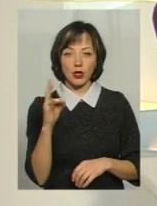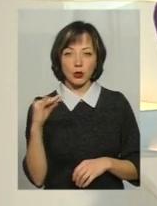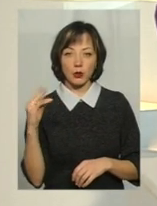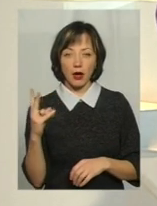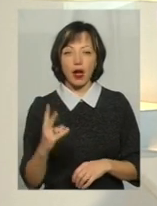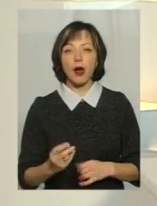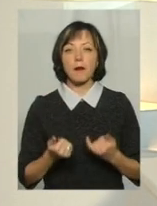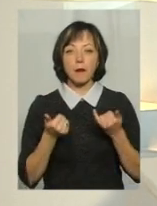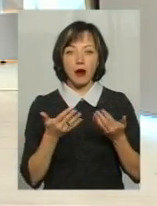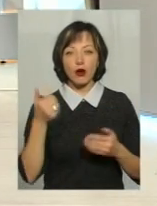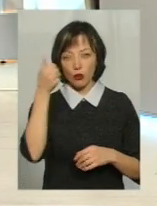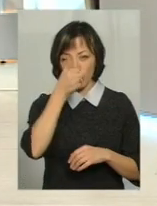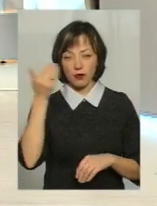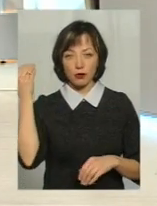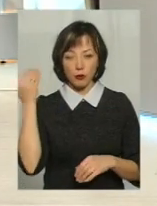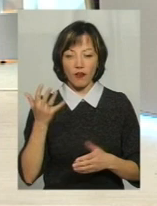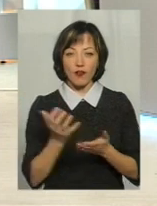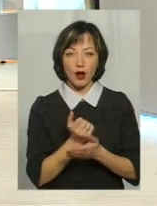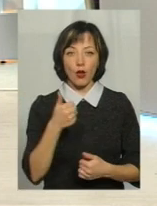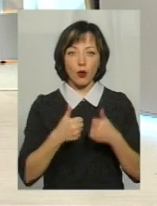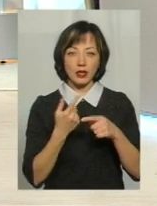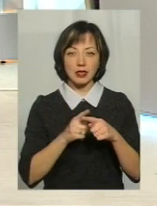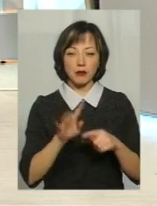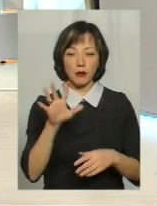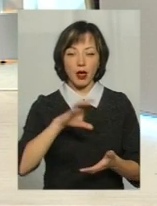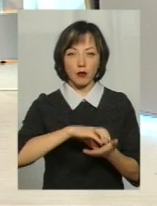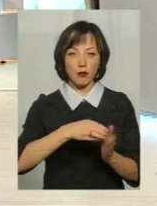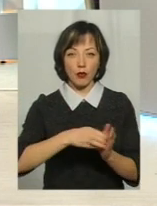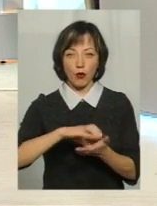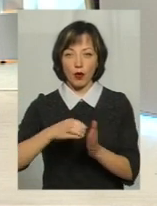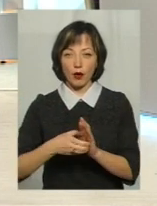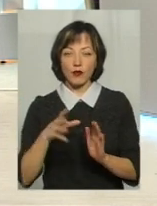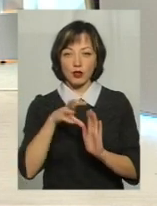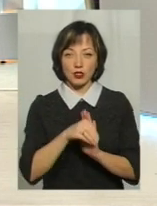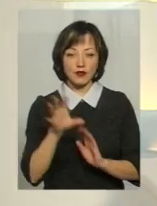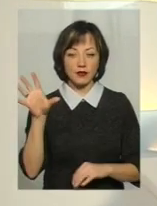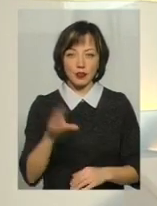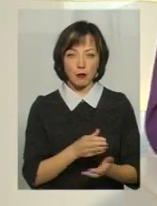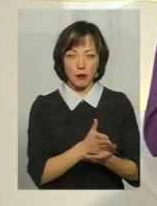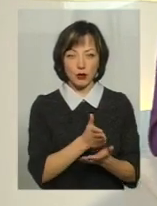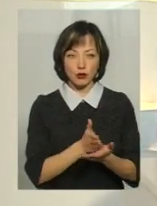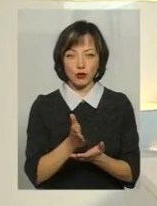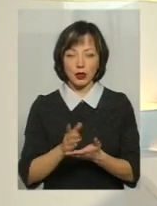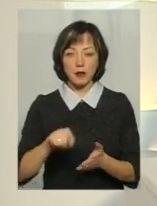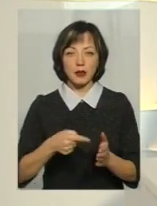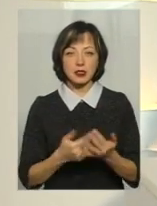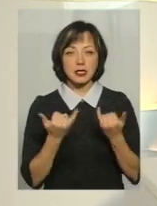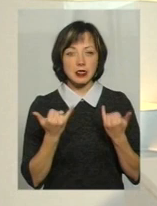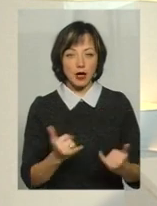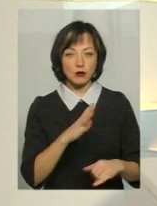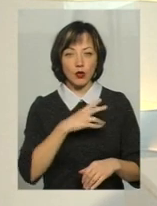вони виграли конкурси на тих 5 блоків, які я казав, які увійшли всі маршрути міста. Зараз було